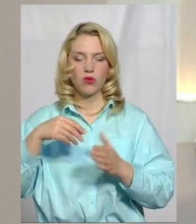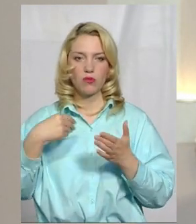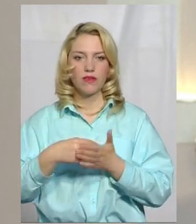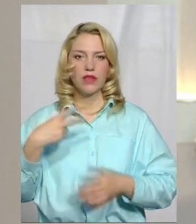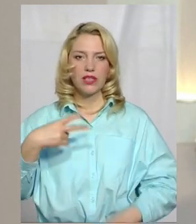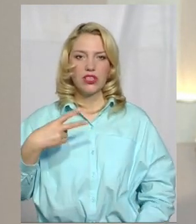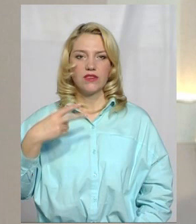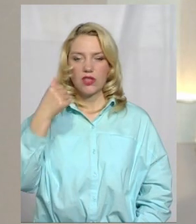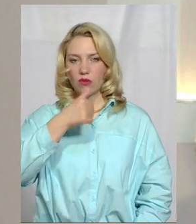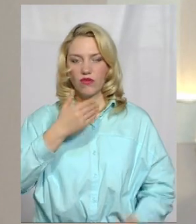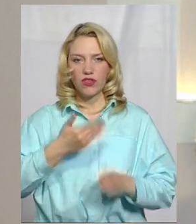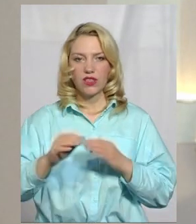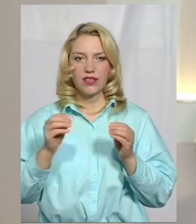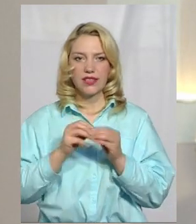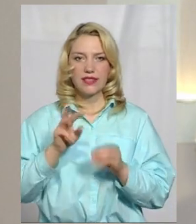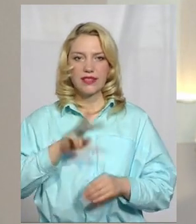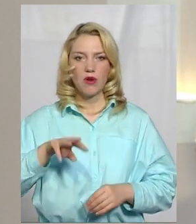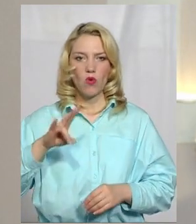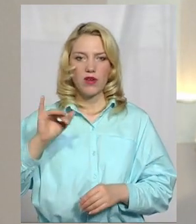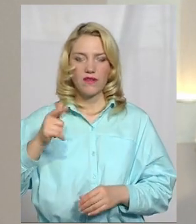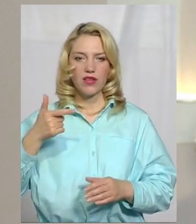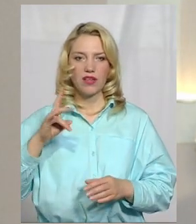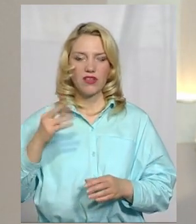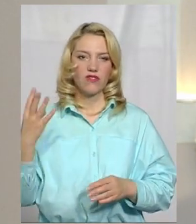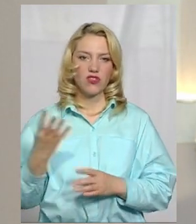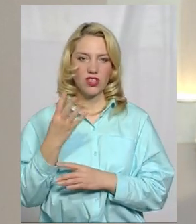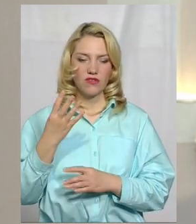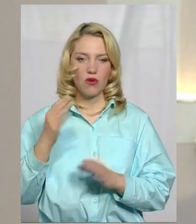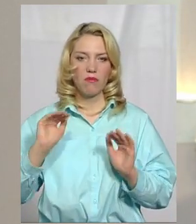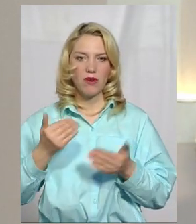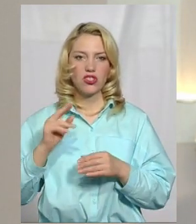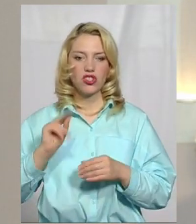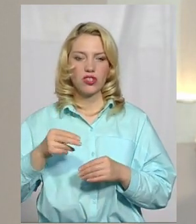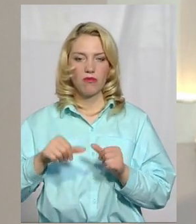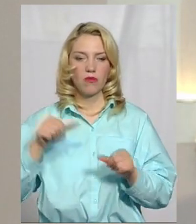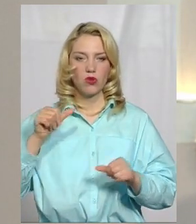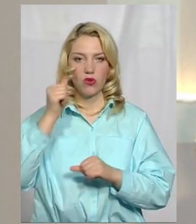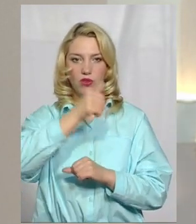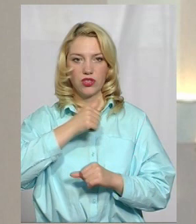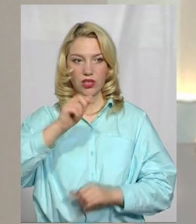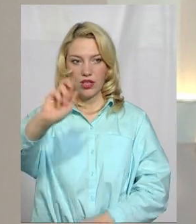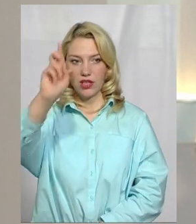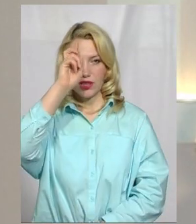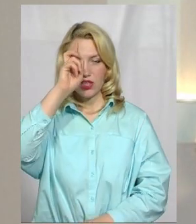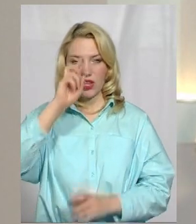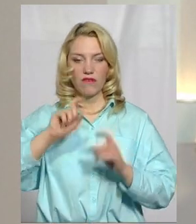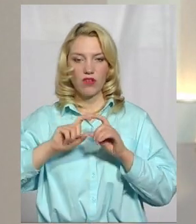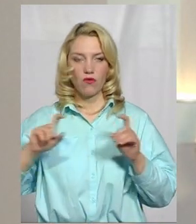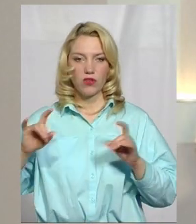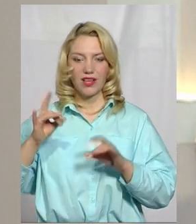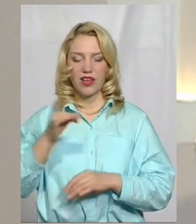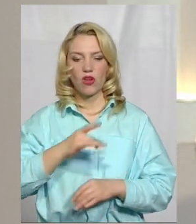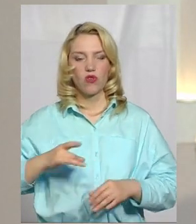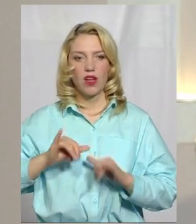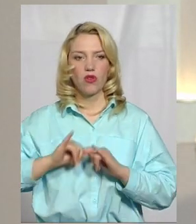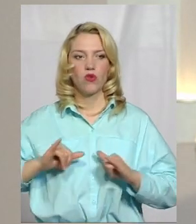рік виділено 10 млн грн, в четверо менше, ніж минулоріч. З Державного фонду регіонального